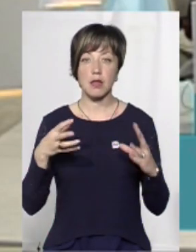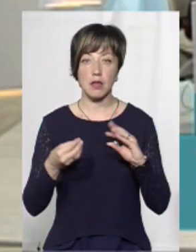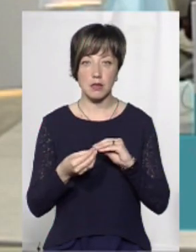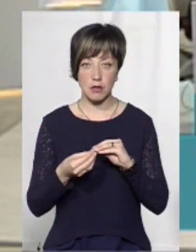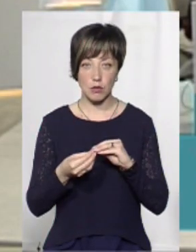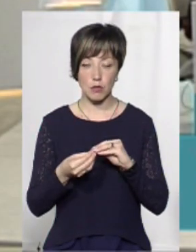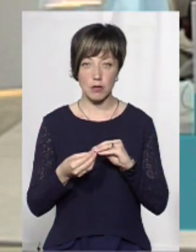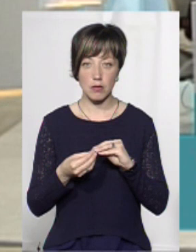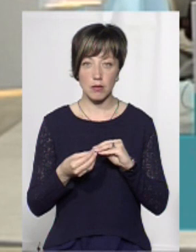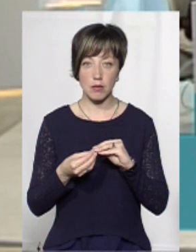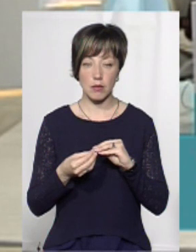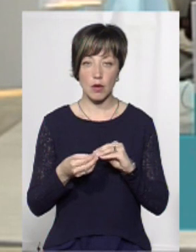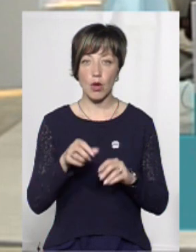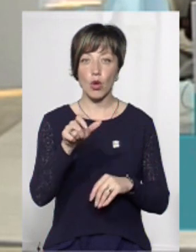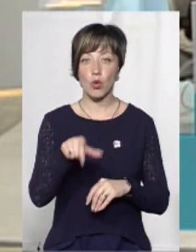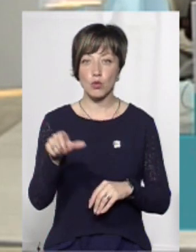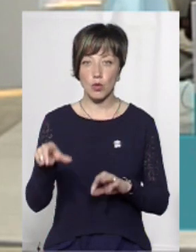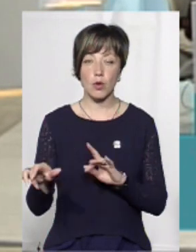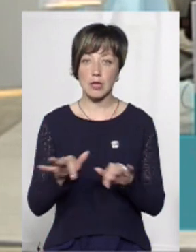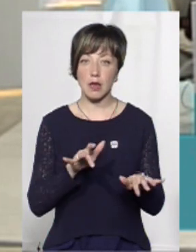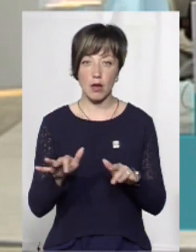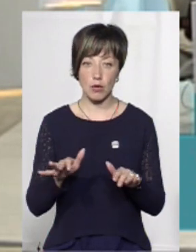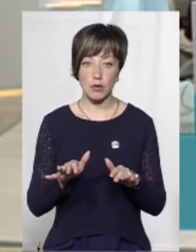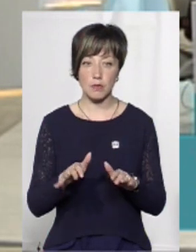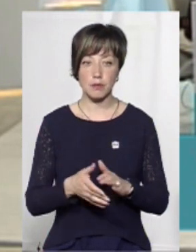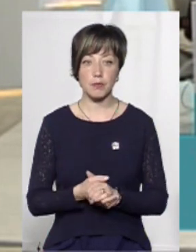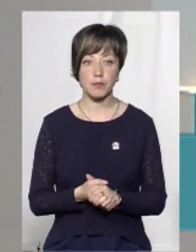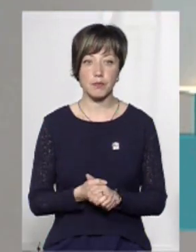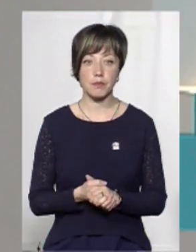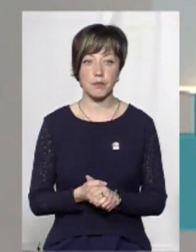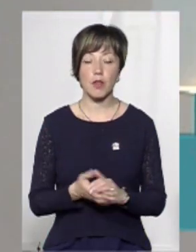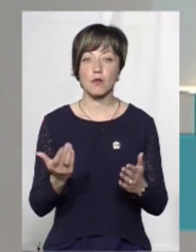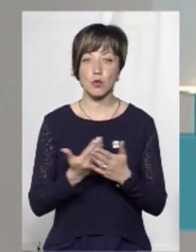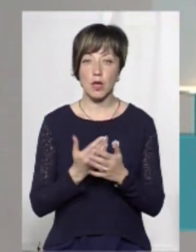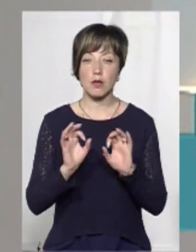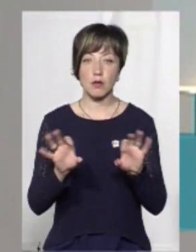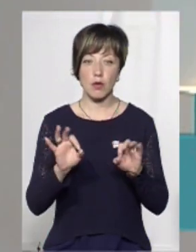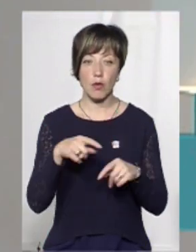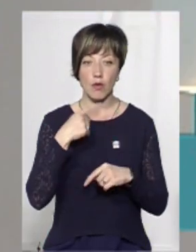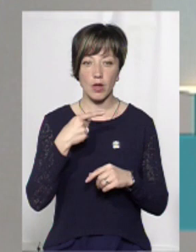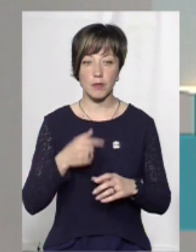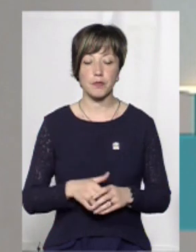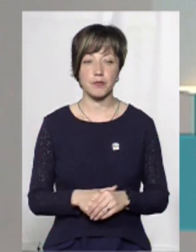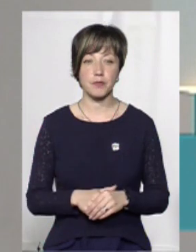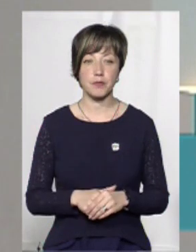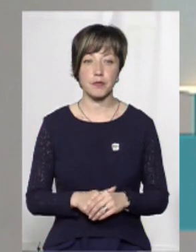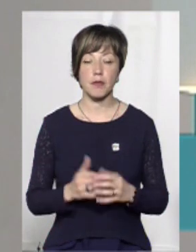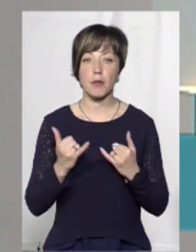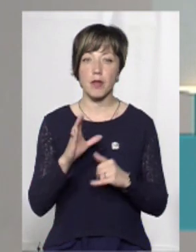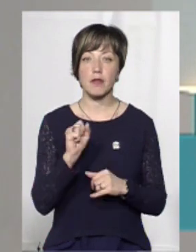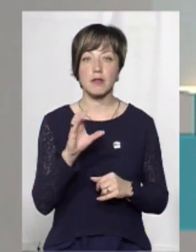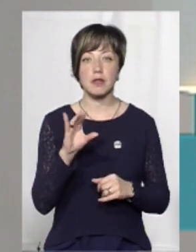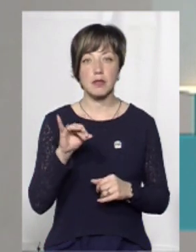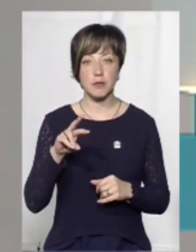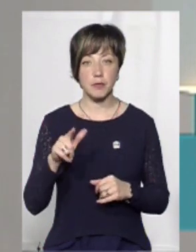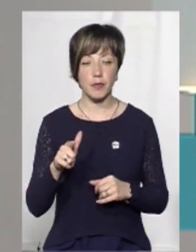людської діяльності. В сюжеті теж про це говорили. Пане Василю,